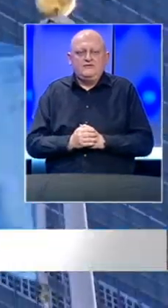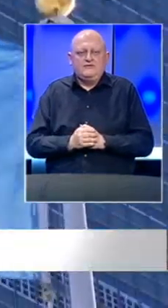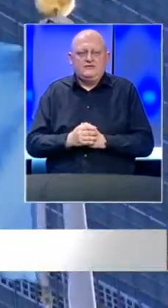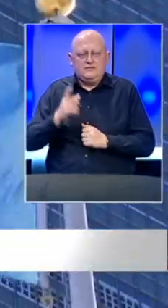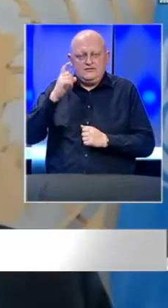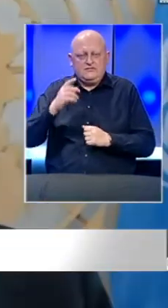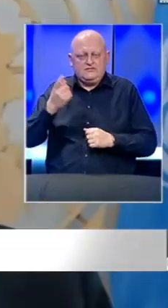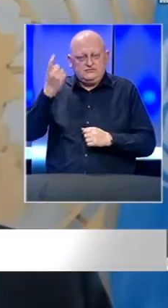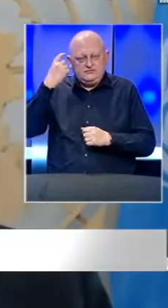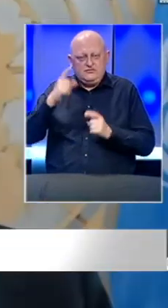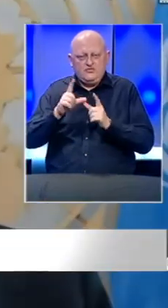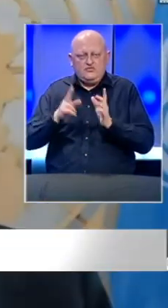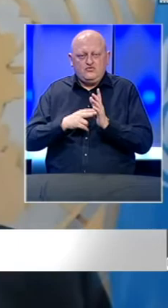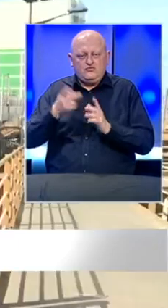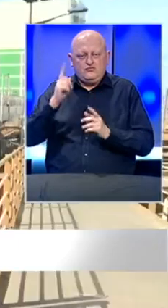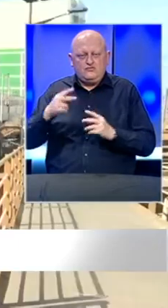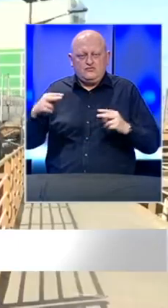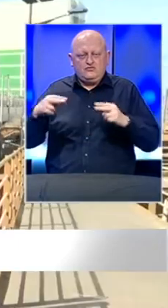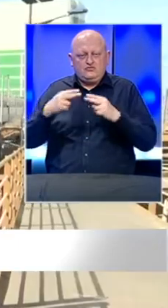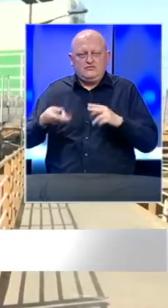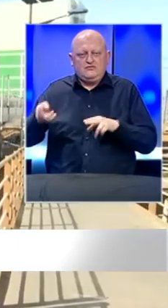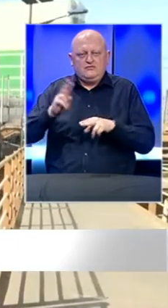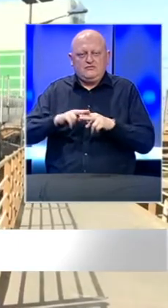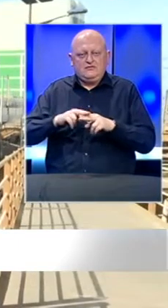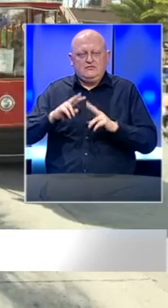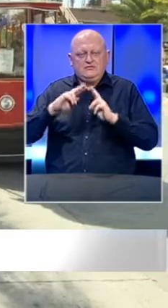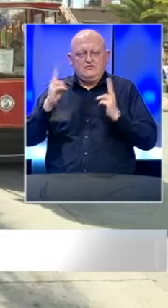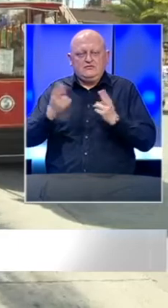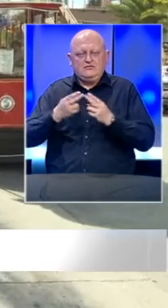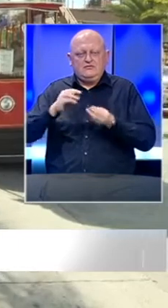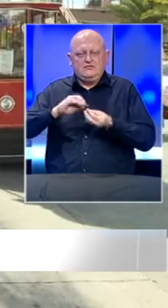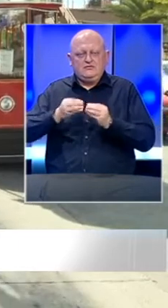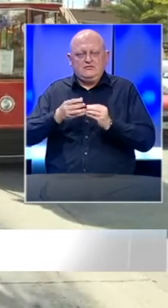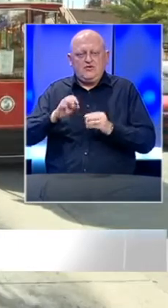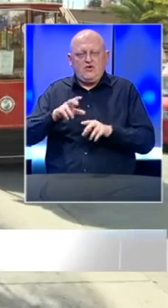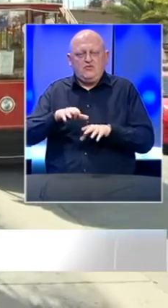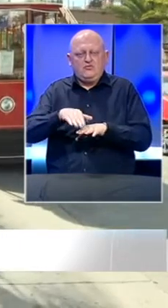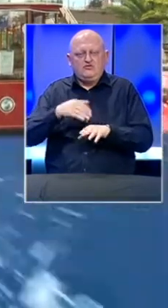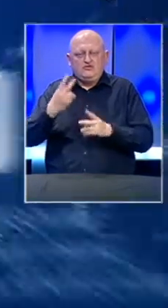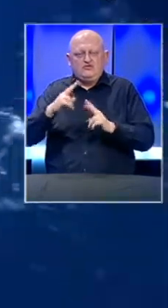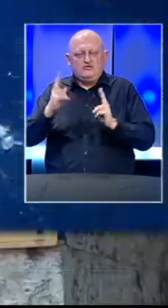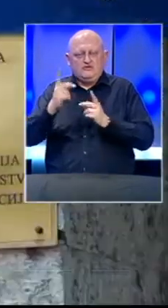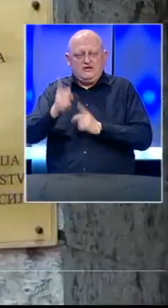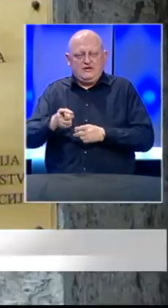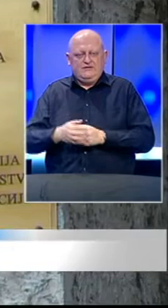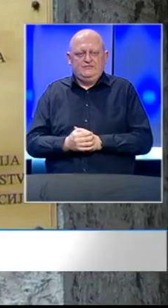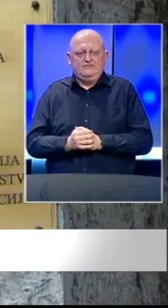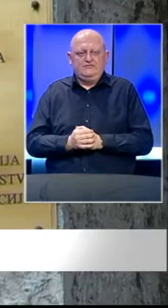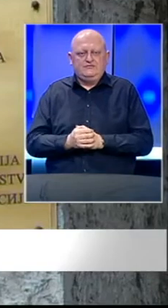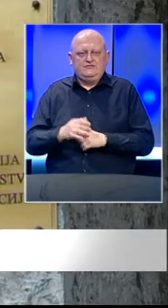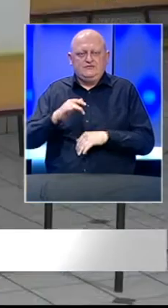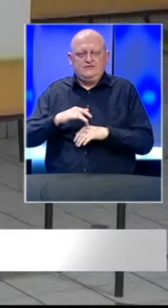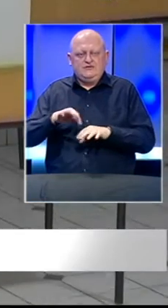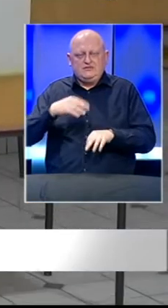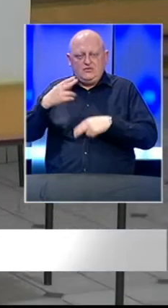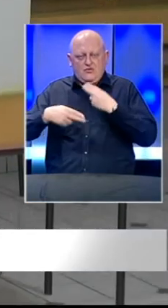Glavni tajnik UN-a upozorio, suočeni smo s najvećim globalnom ekonomskom krizom od drugog svjetskog rata. Središnje